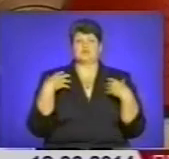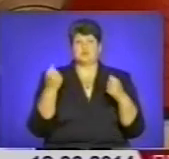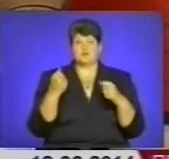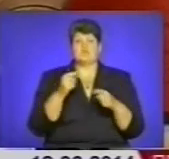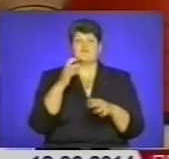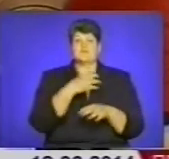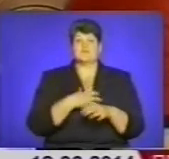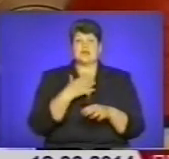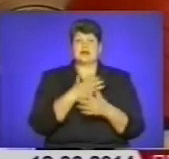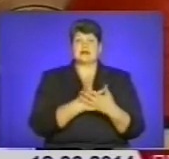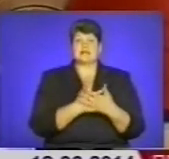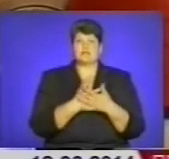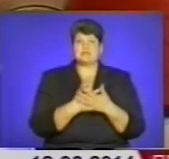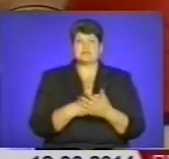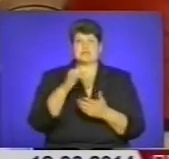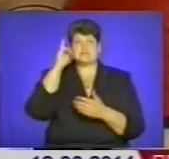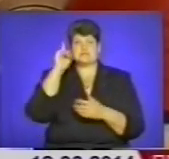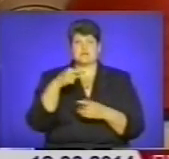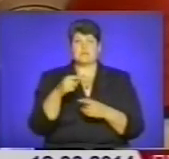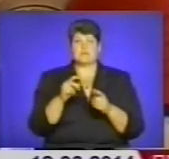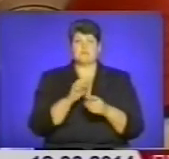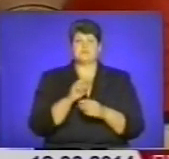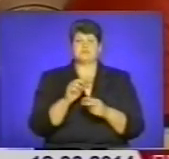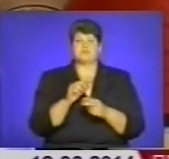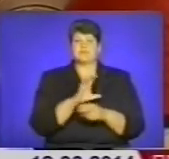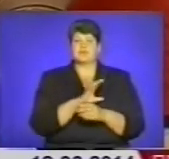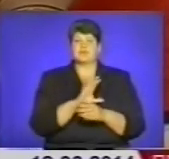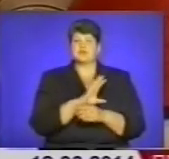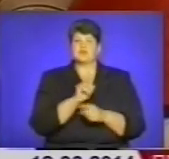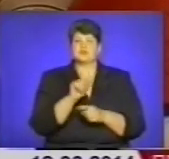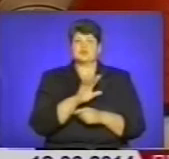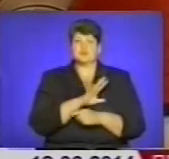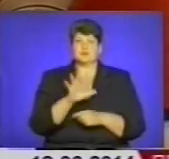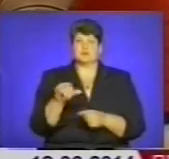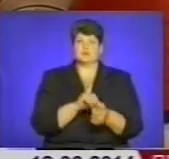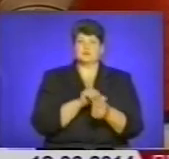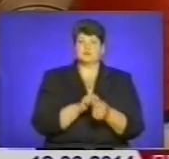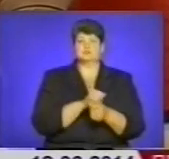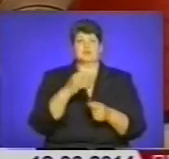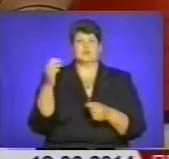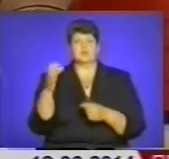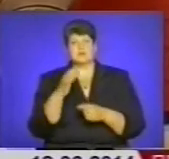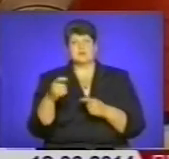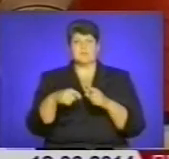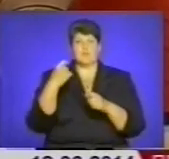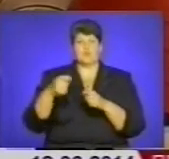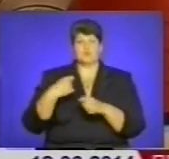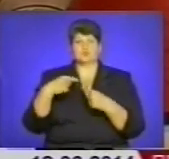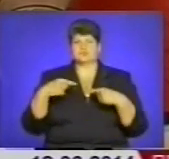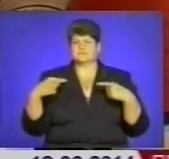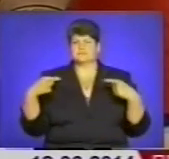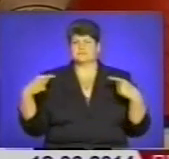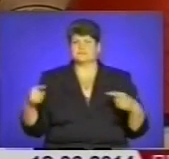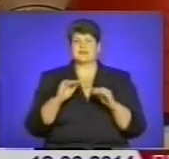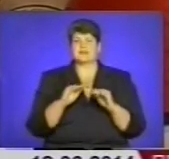знань щодо профілактики наркоманії, алкоголізму, правопорушень різного роду. Перш за все,